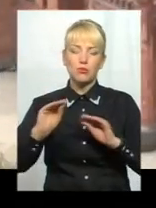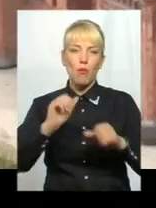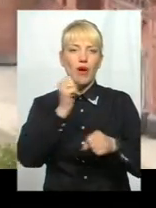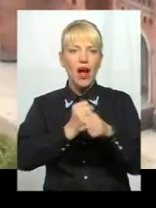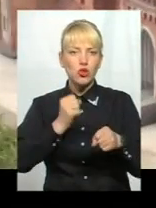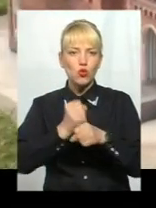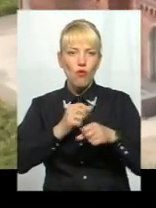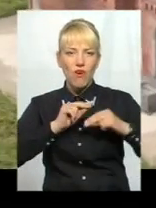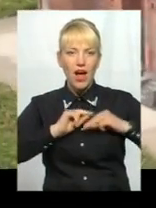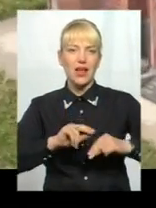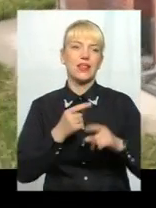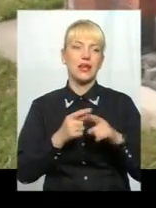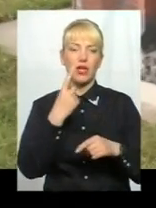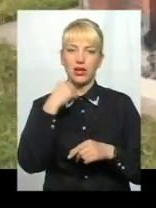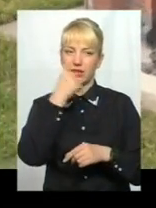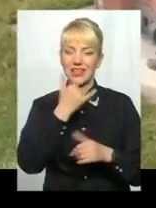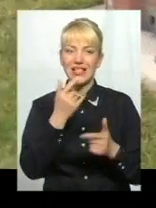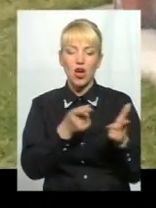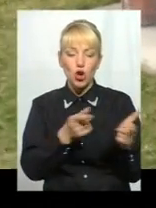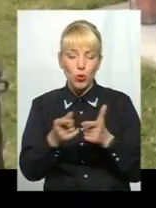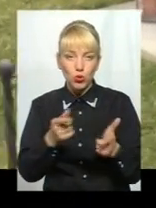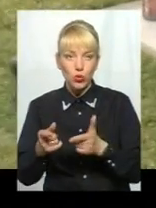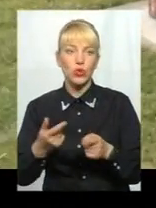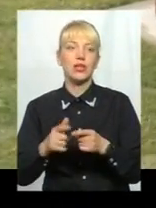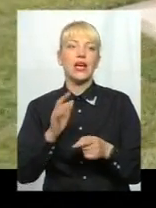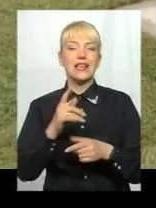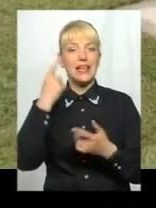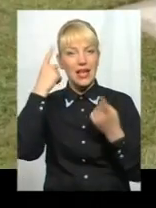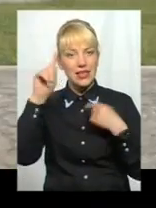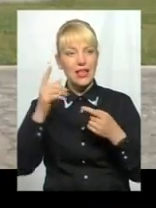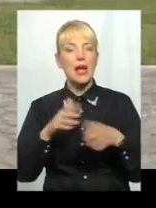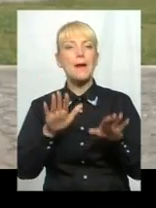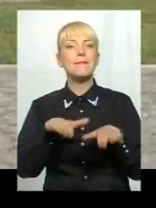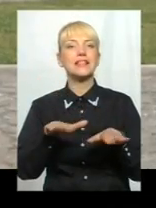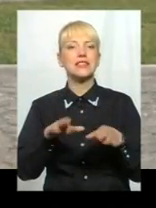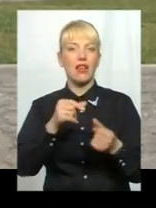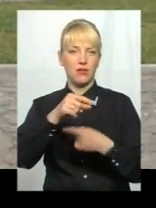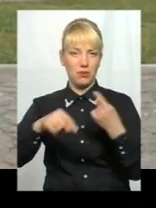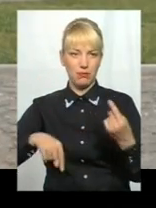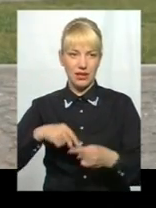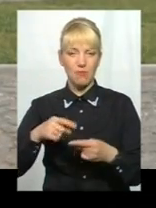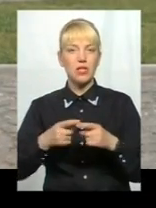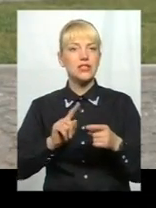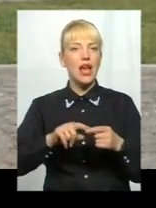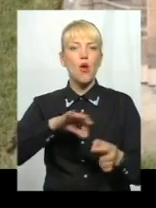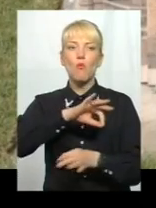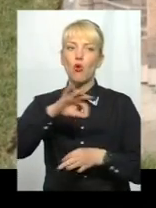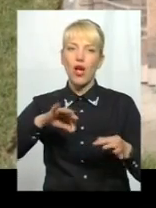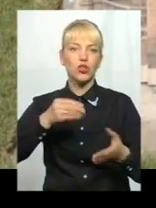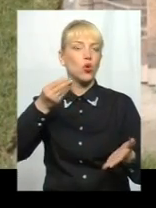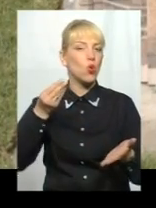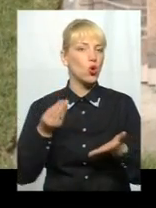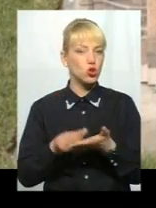Нині ж тут тривають останні приготування. Ідея, до речі, належить місцевим підприємцям, а сам проєкт досить коштовний. Тож вхід до